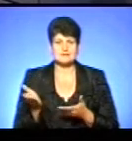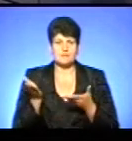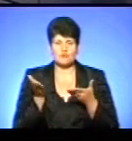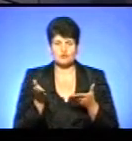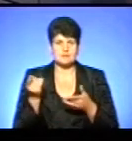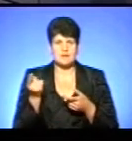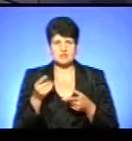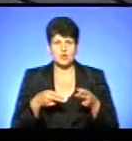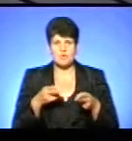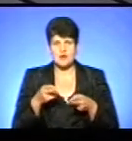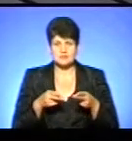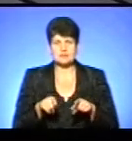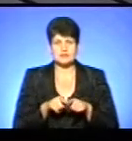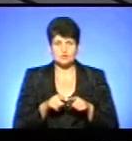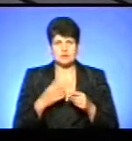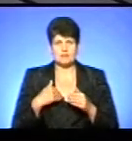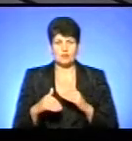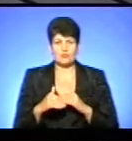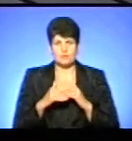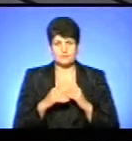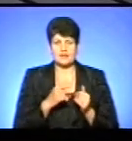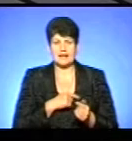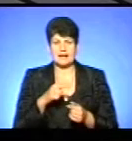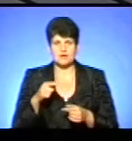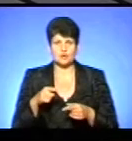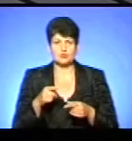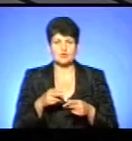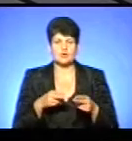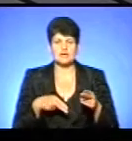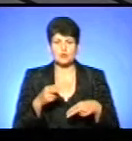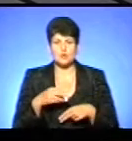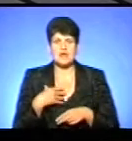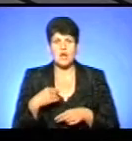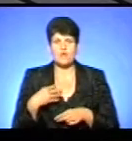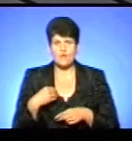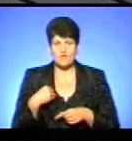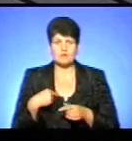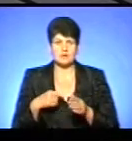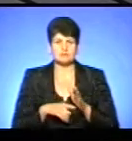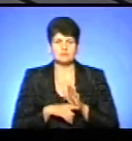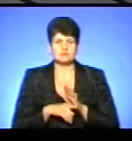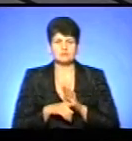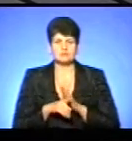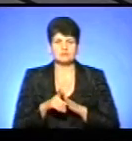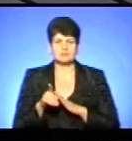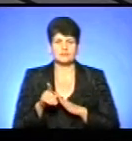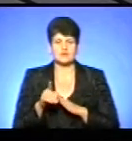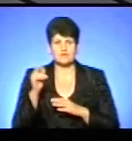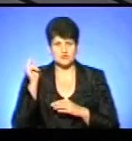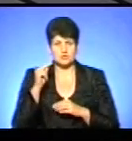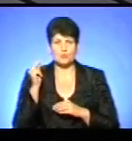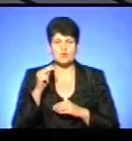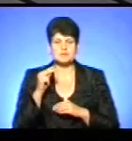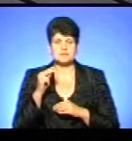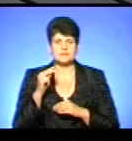перших операцій. Зараз також нам допомагають і кардіохірурги з Львова. Тобто ми стартуємо, ми вчимося,